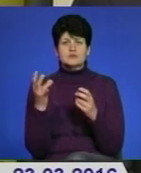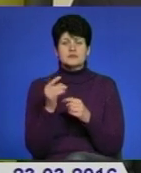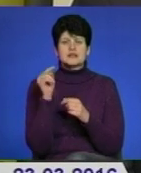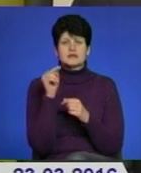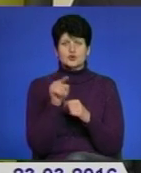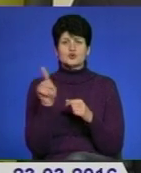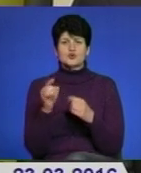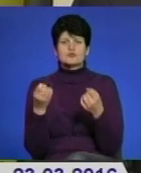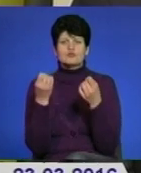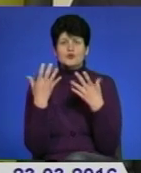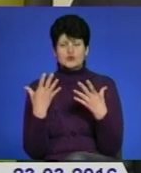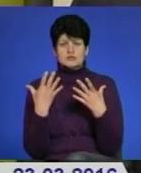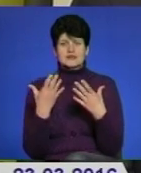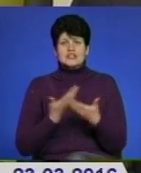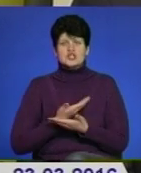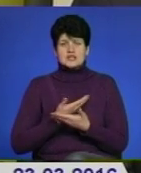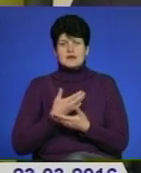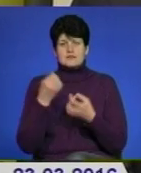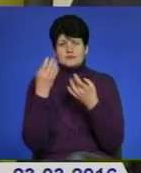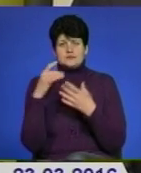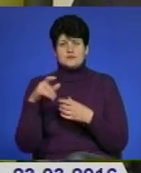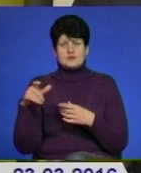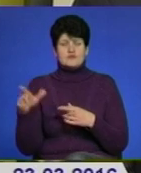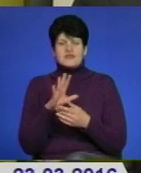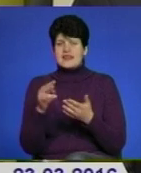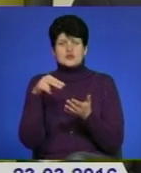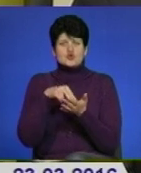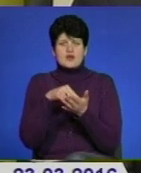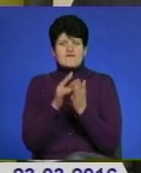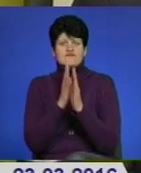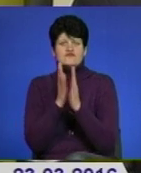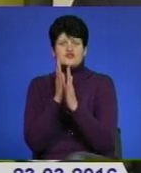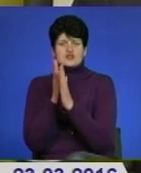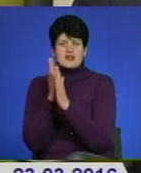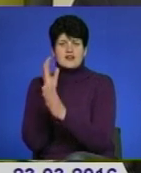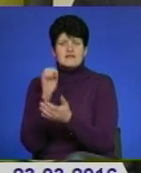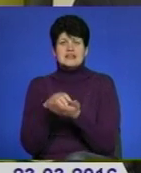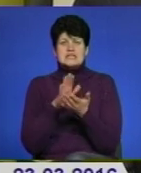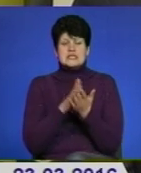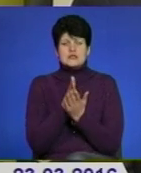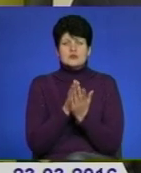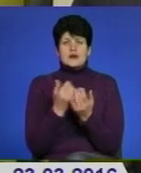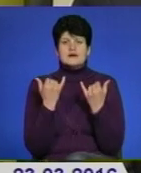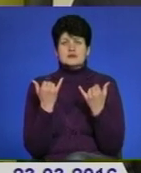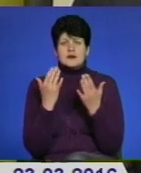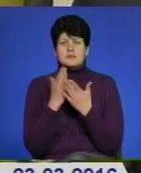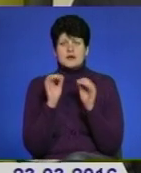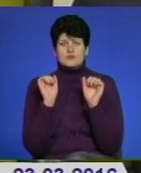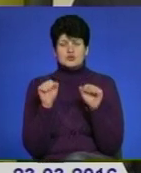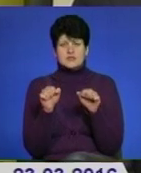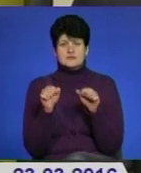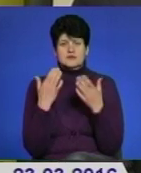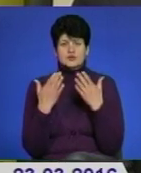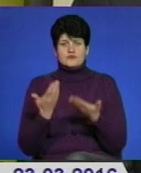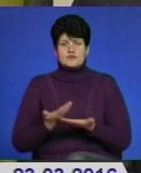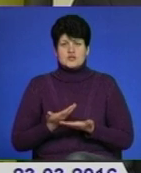щоб спростити життя пересічного громадянина, щоб він не стояв в чергах в реєстраційній службі, а він зараз має можливість. Якщо він